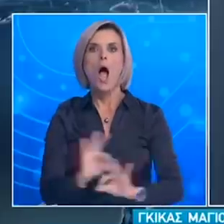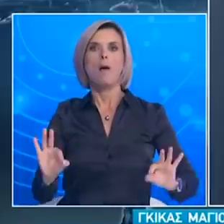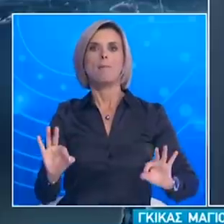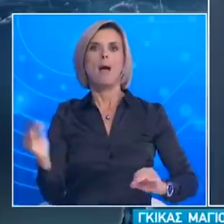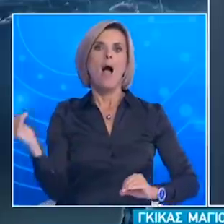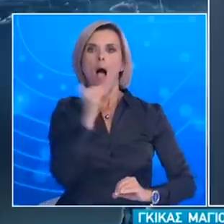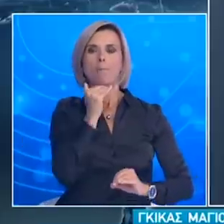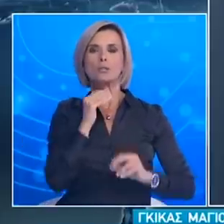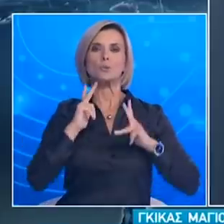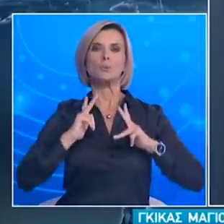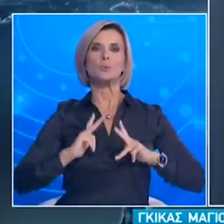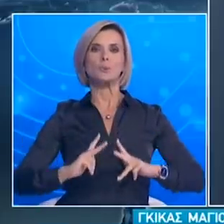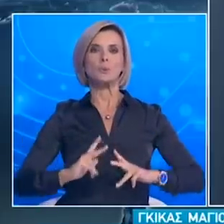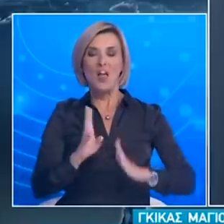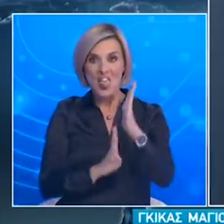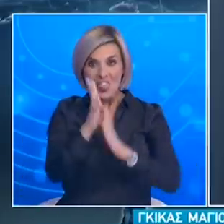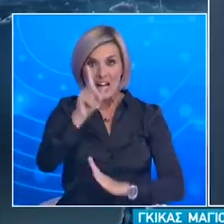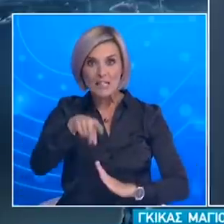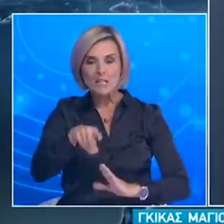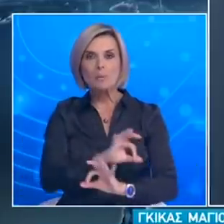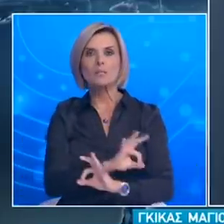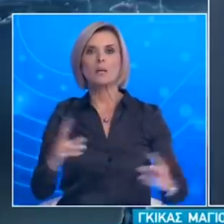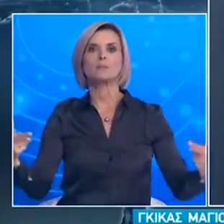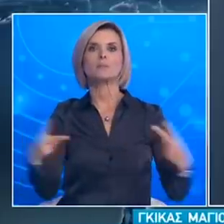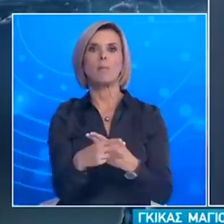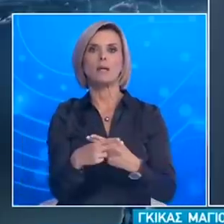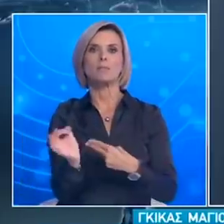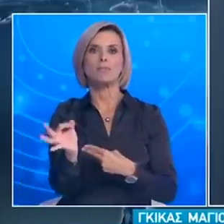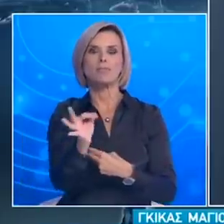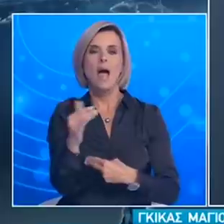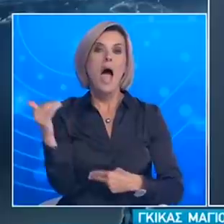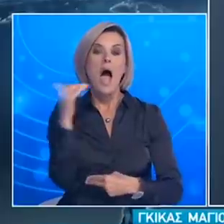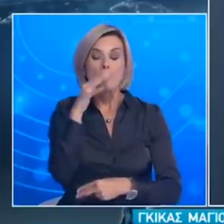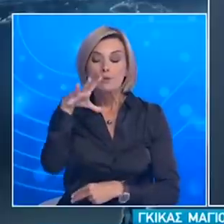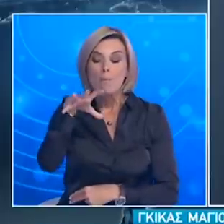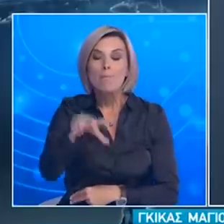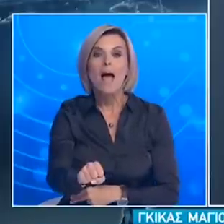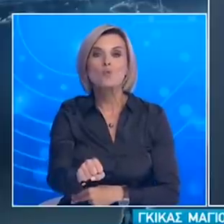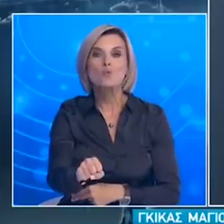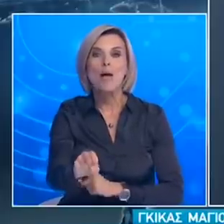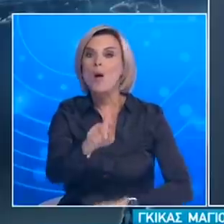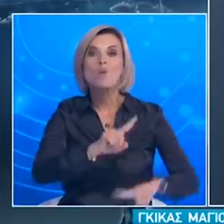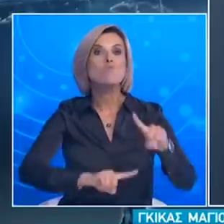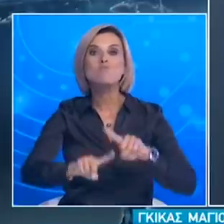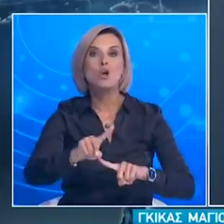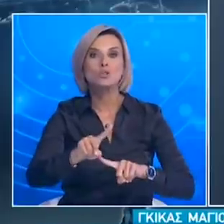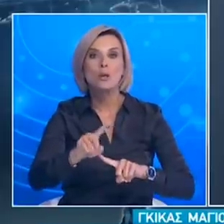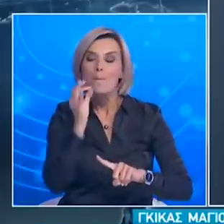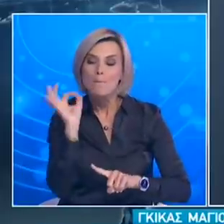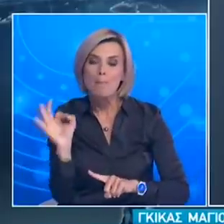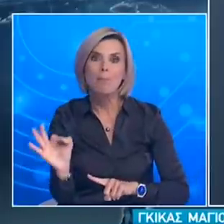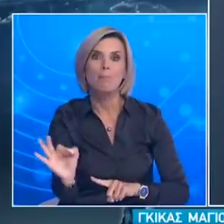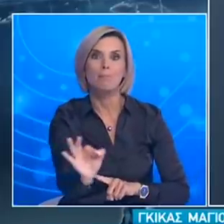που πήραμε νομίζω ότι μέσα σε 14 μέρες σταμάτησε η διασπορά υπάρχουν πιο σύνθετες καταστάσεις στις